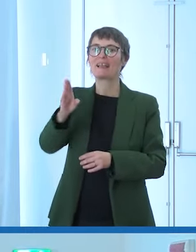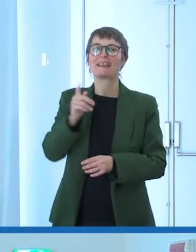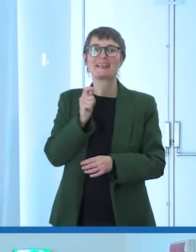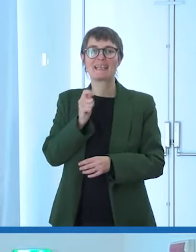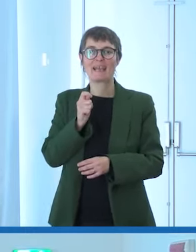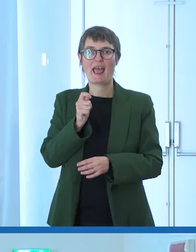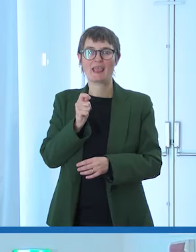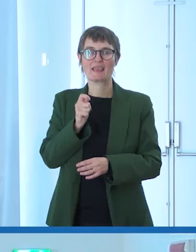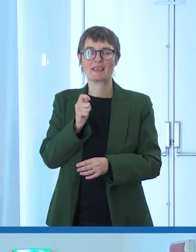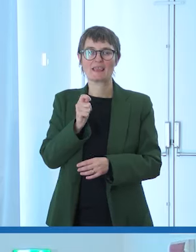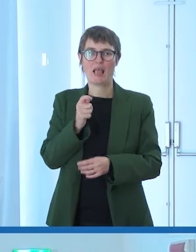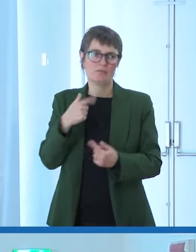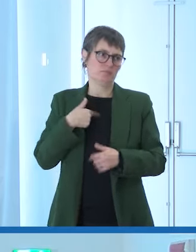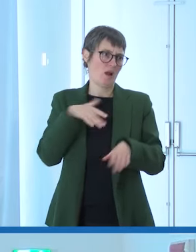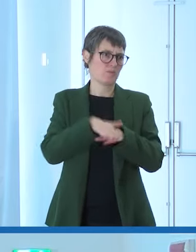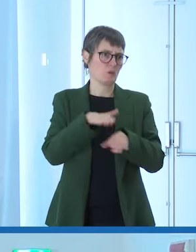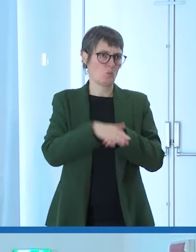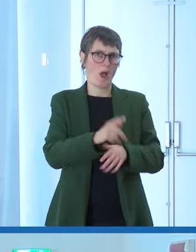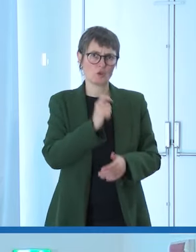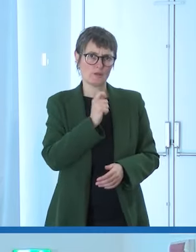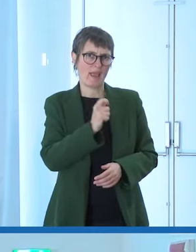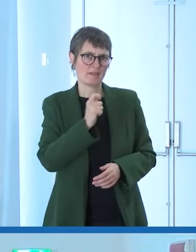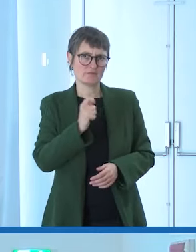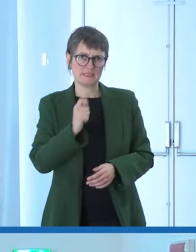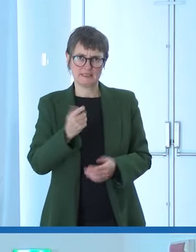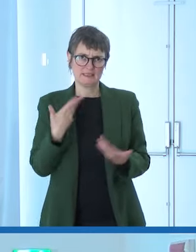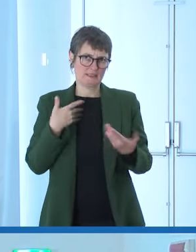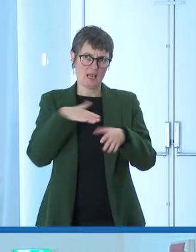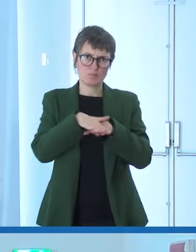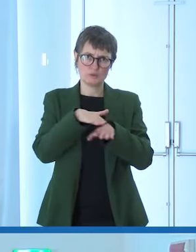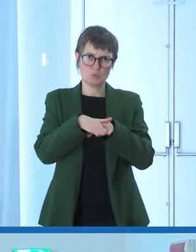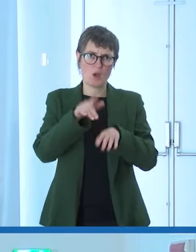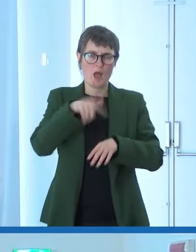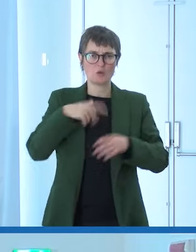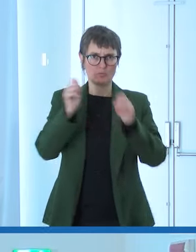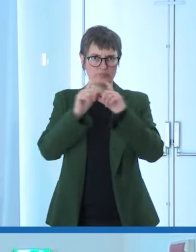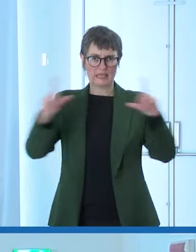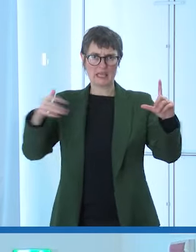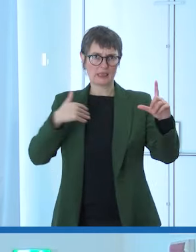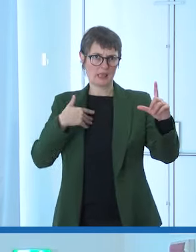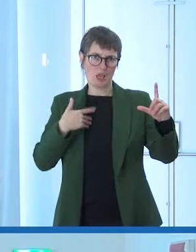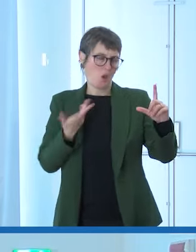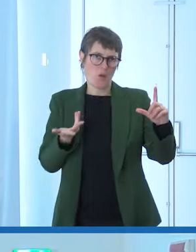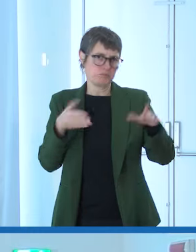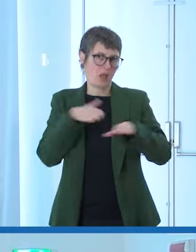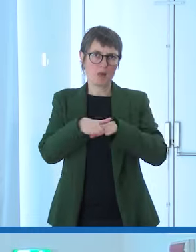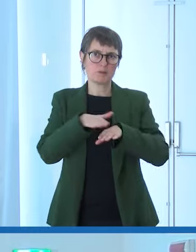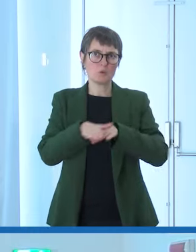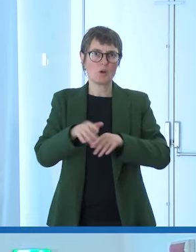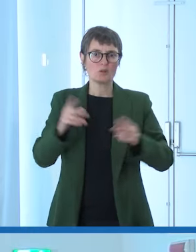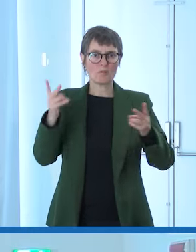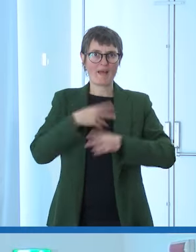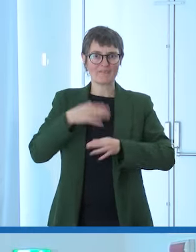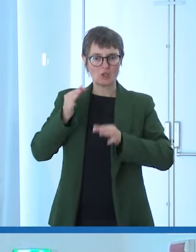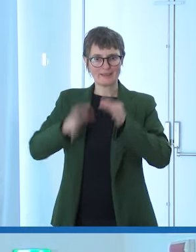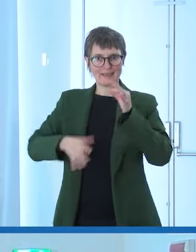ero abituato a fare interviste ero abituato anche a andare in video però la diretta